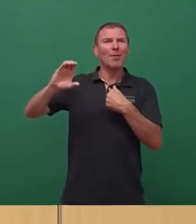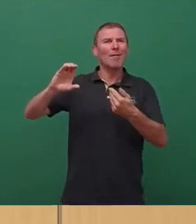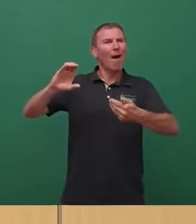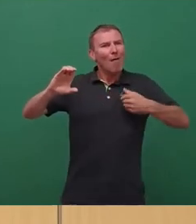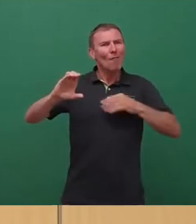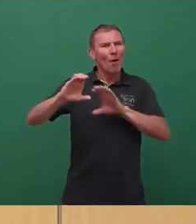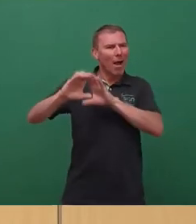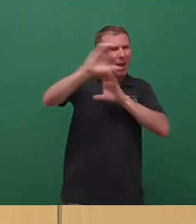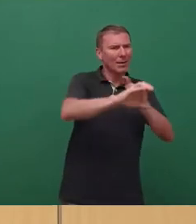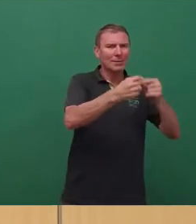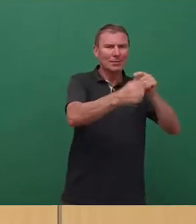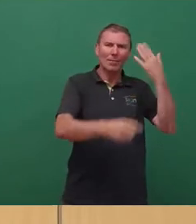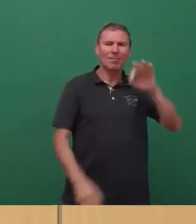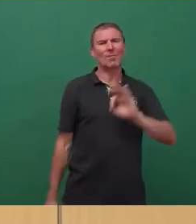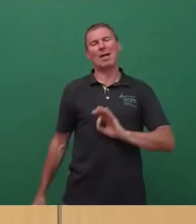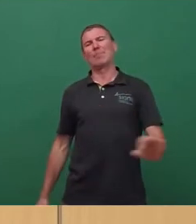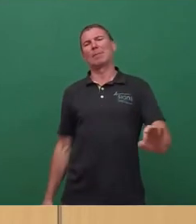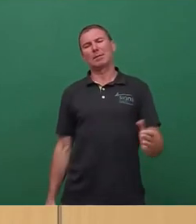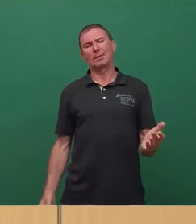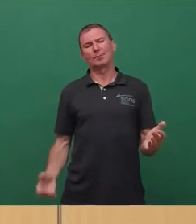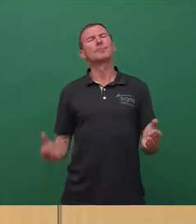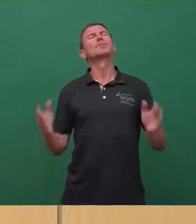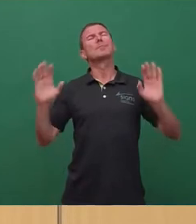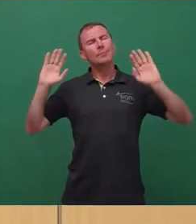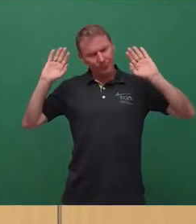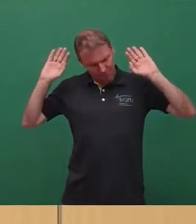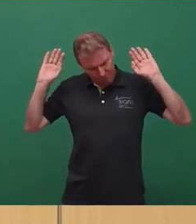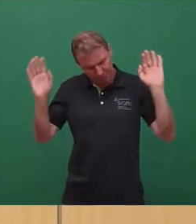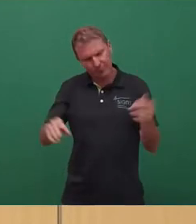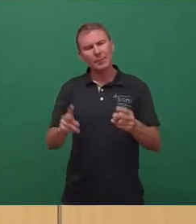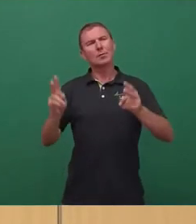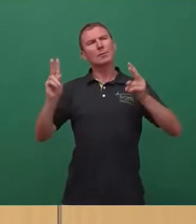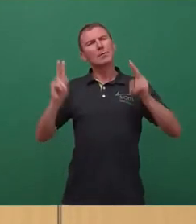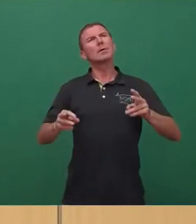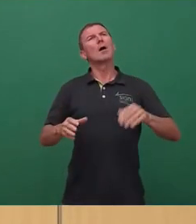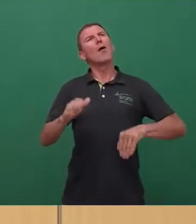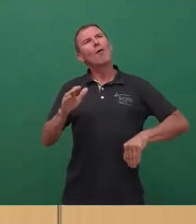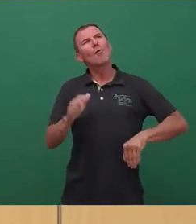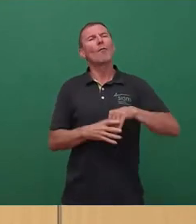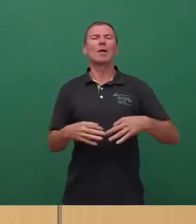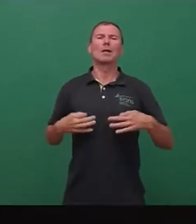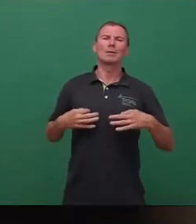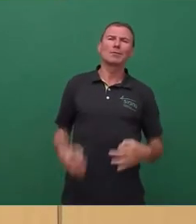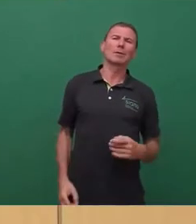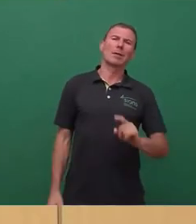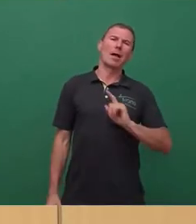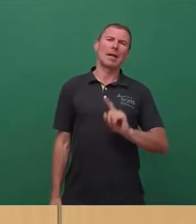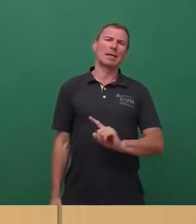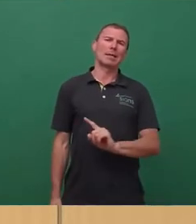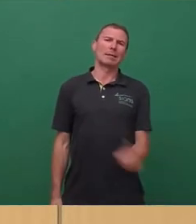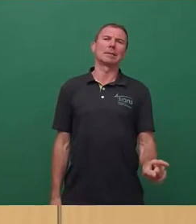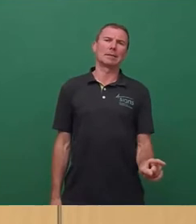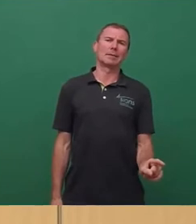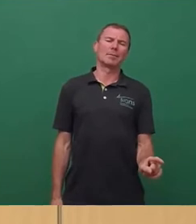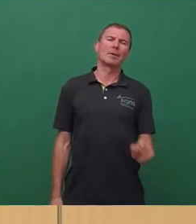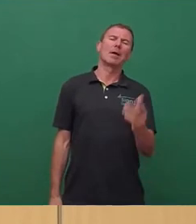über den er neu zu reden wäre. Deswegen so ganz, ganz zufrieden bin ich damit nicht und hätte mir dann